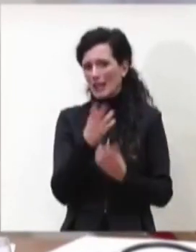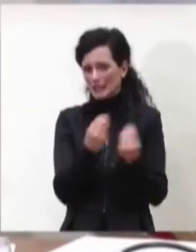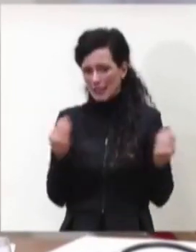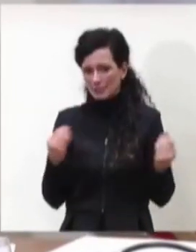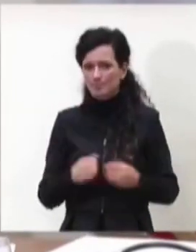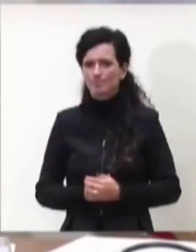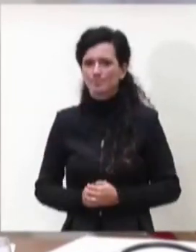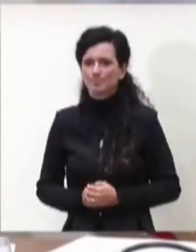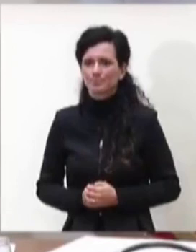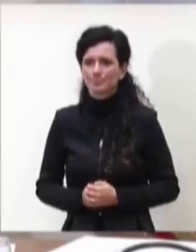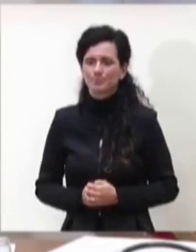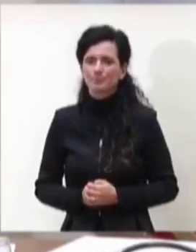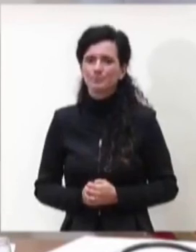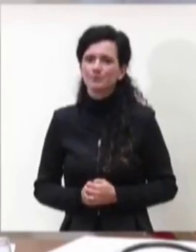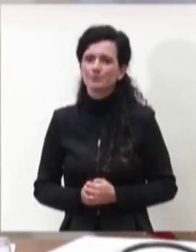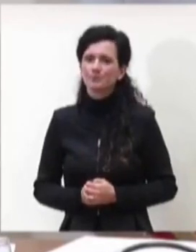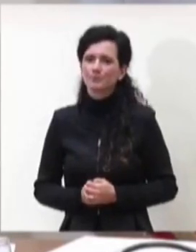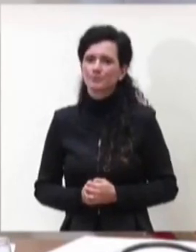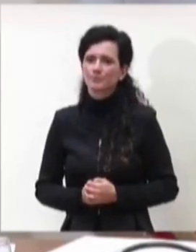è chiaro che